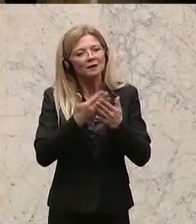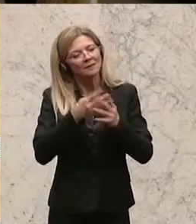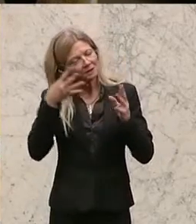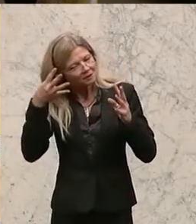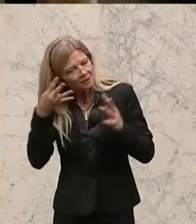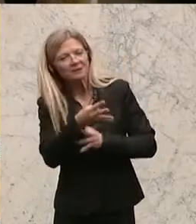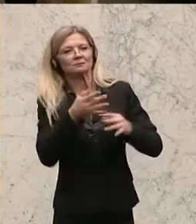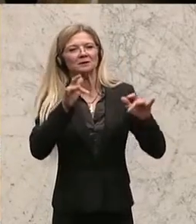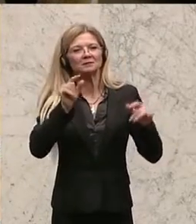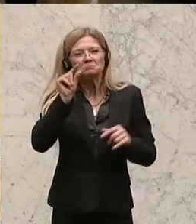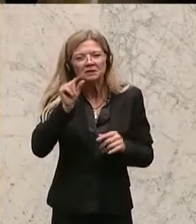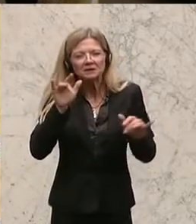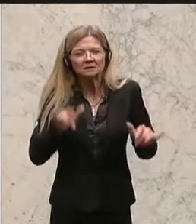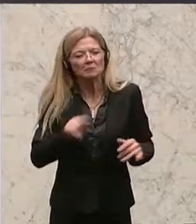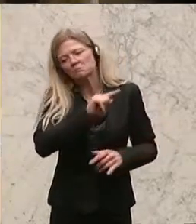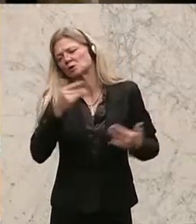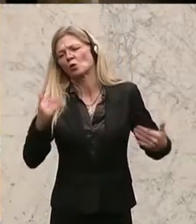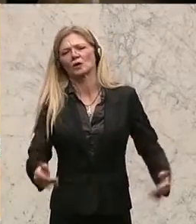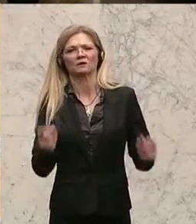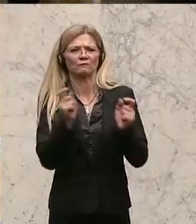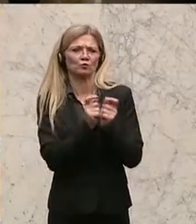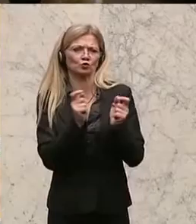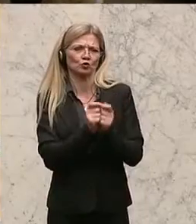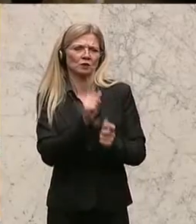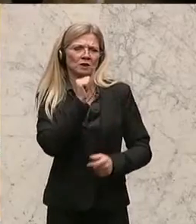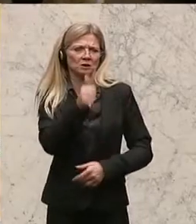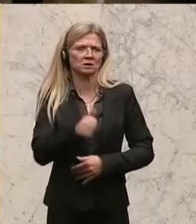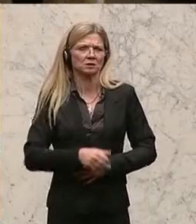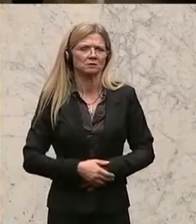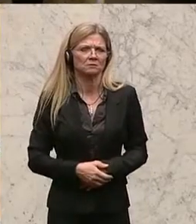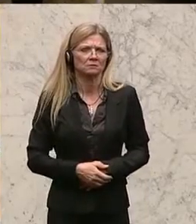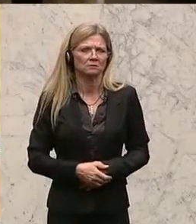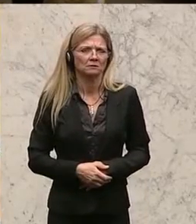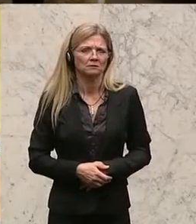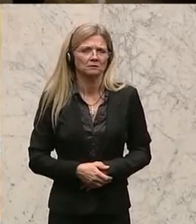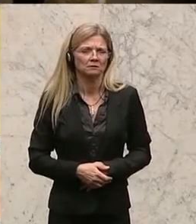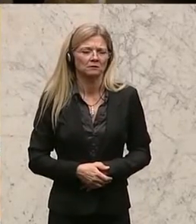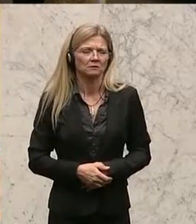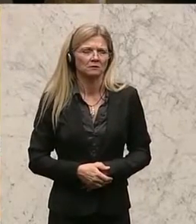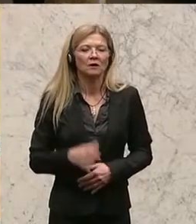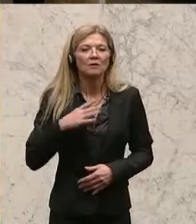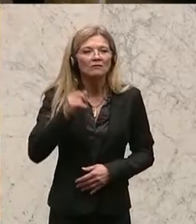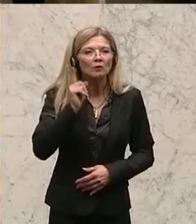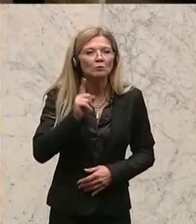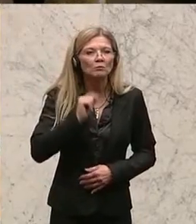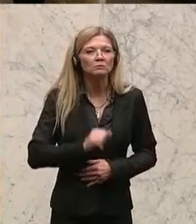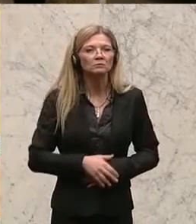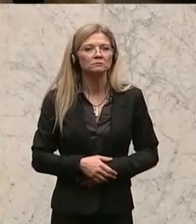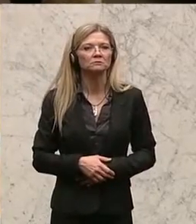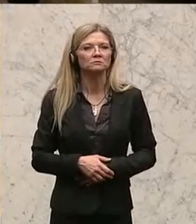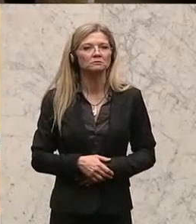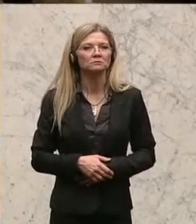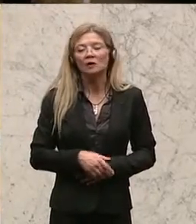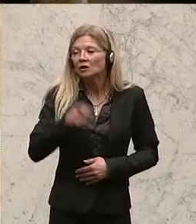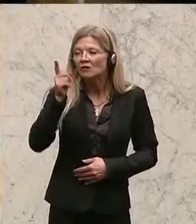hineinzubringen, die funktioniert ja bis heute noch nicht. Aber warum, kann man sich jetzt die Frage stellen, wehren sich